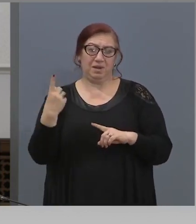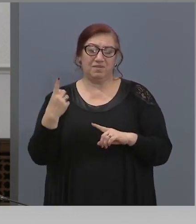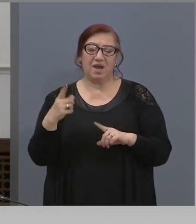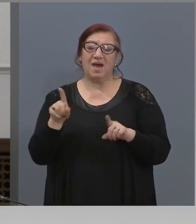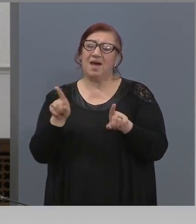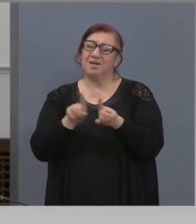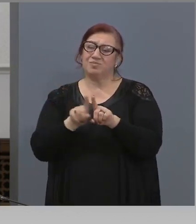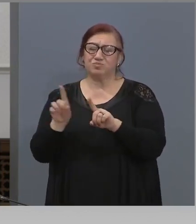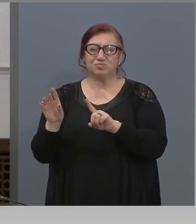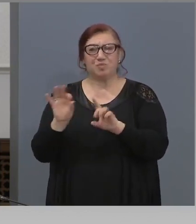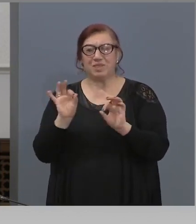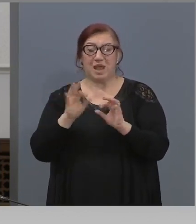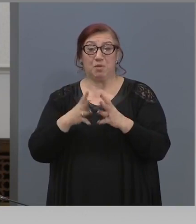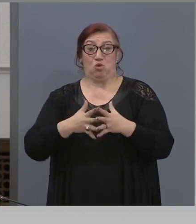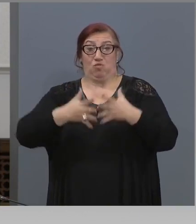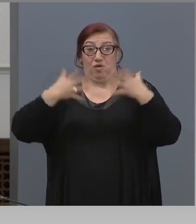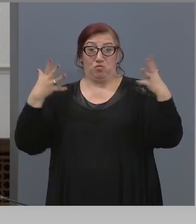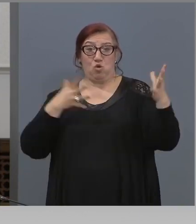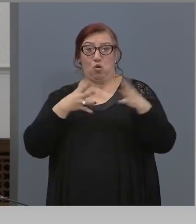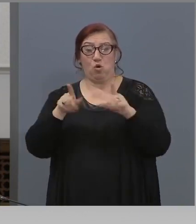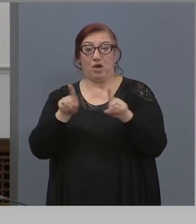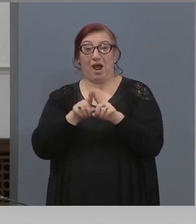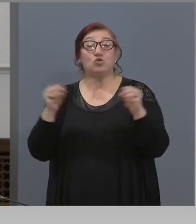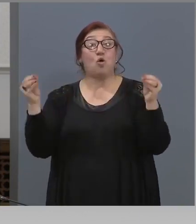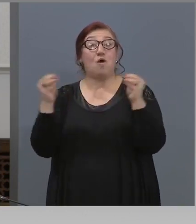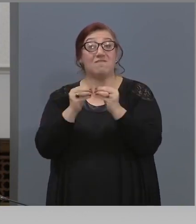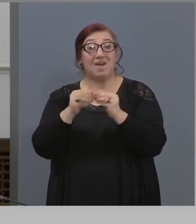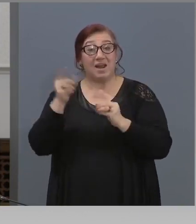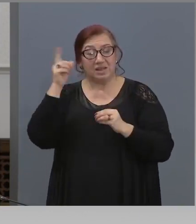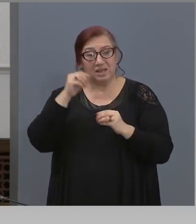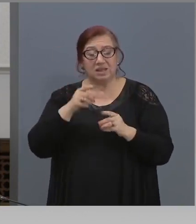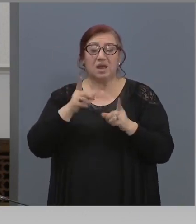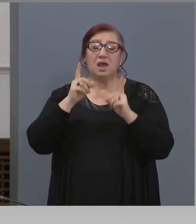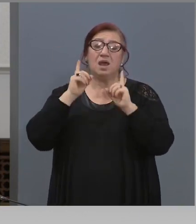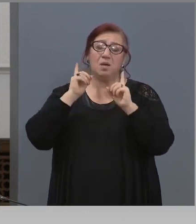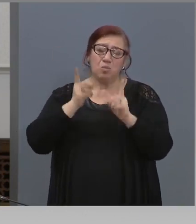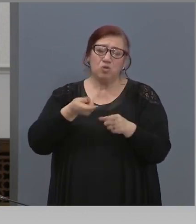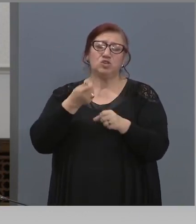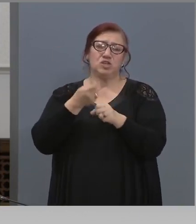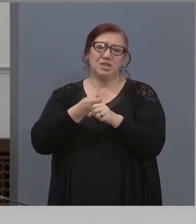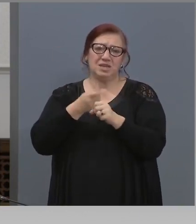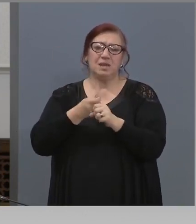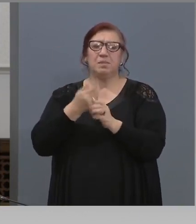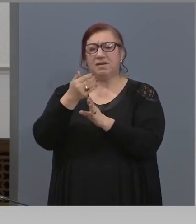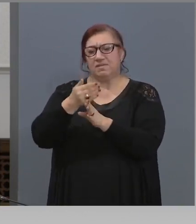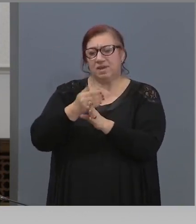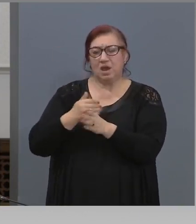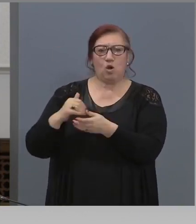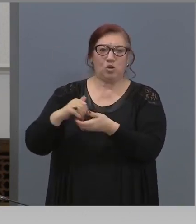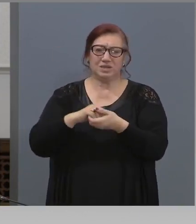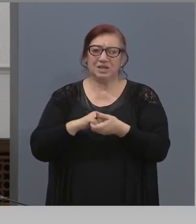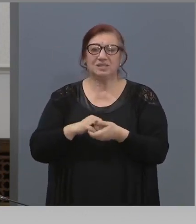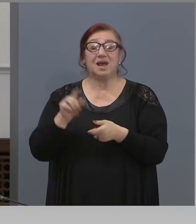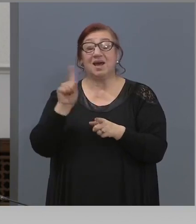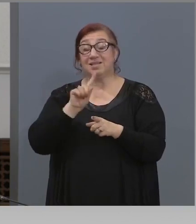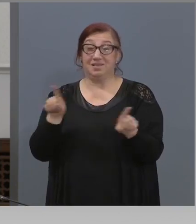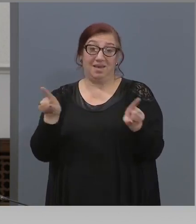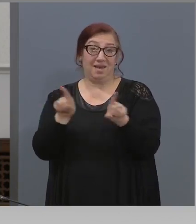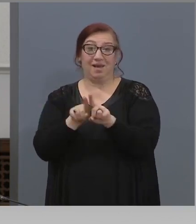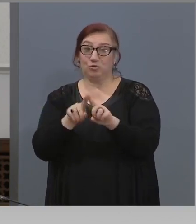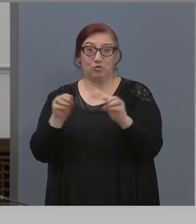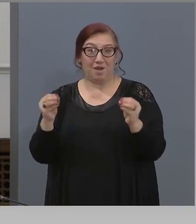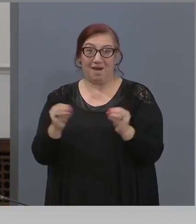Великден. Би могло при старание да се направи да има разстояние между хората. Не е същото, както на Великден.